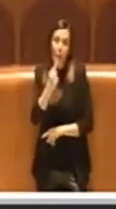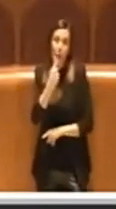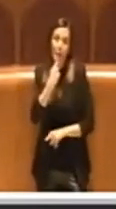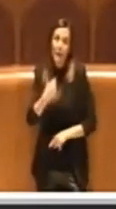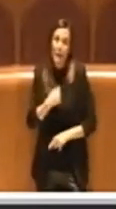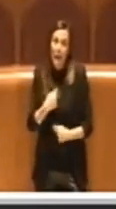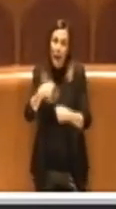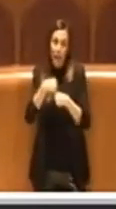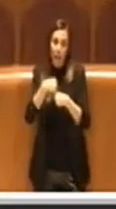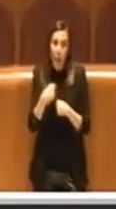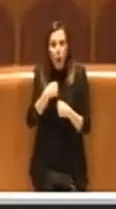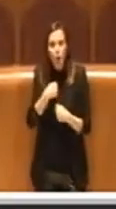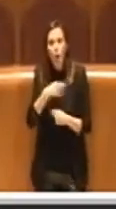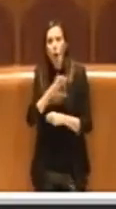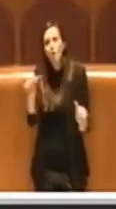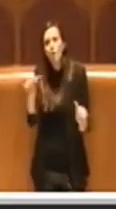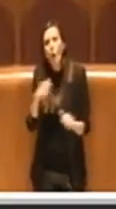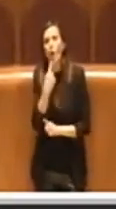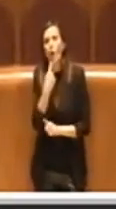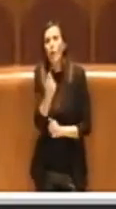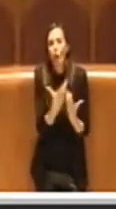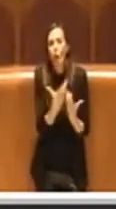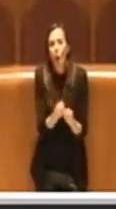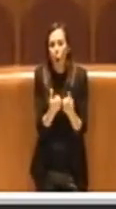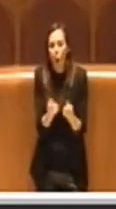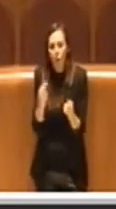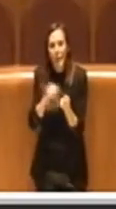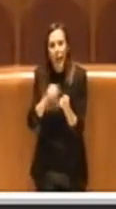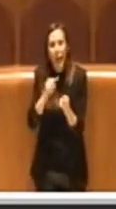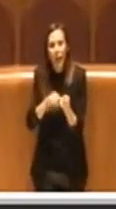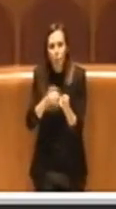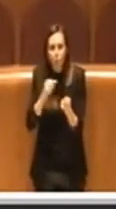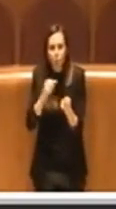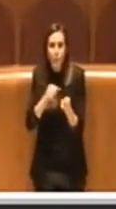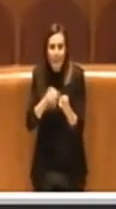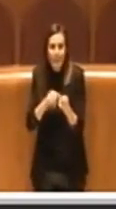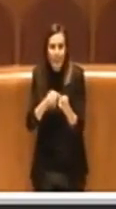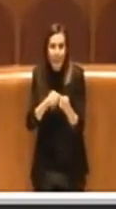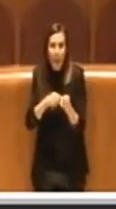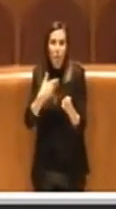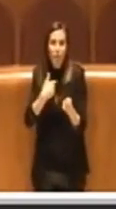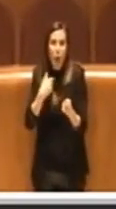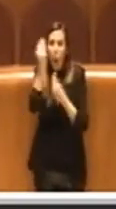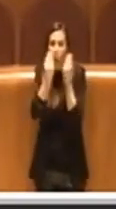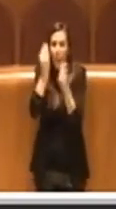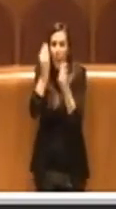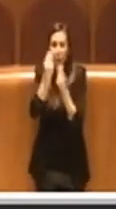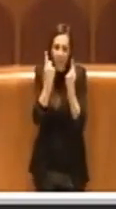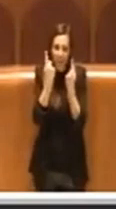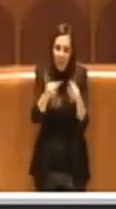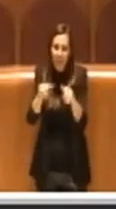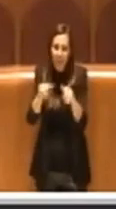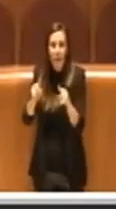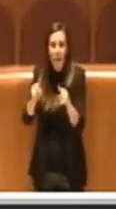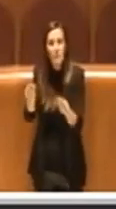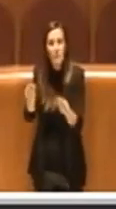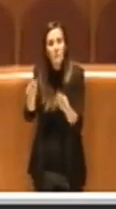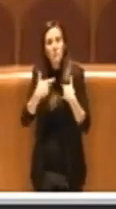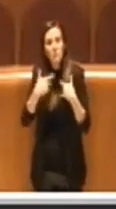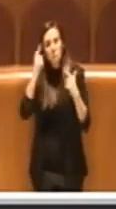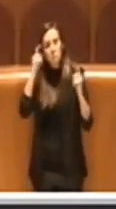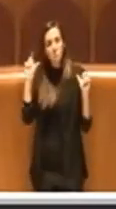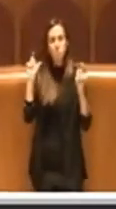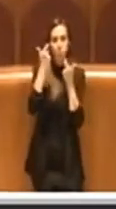nel merito dei contenuti dicendo che in questo caso c'erano delle diversità di opinione che mi hanno spiazzato, perché